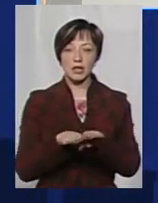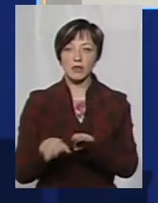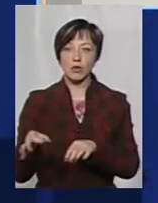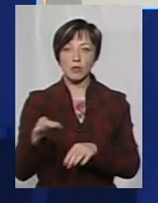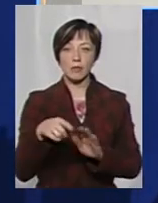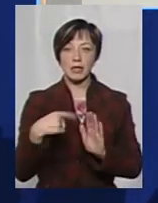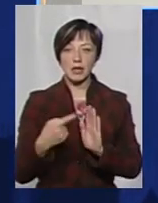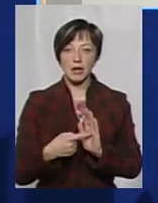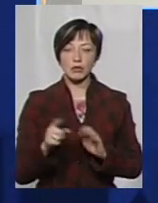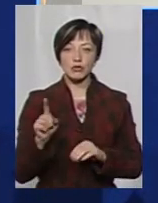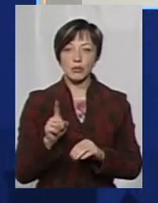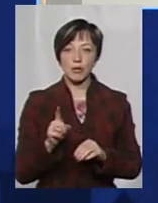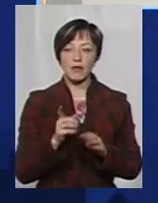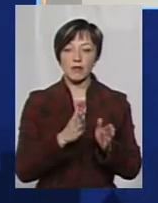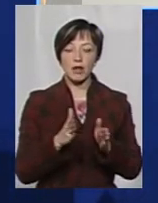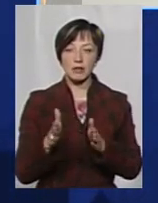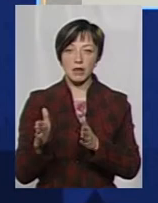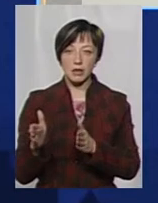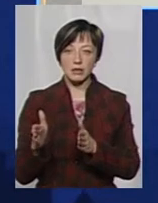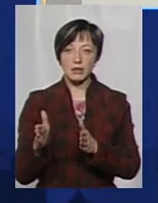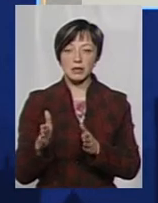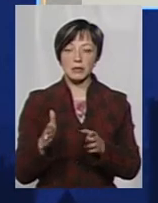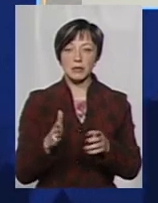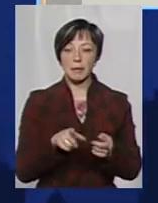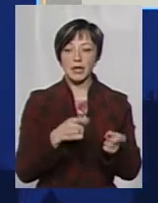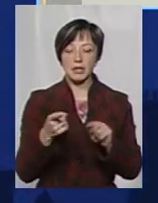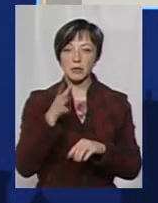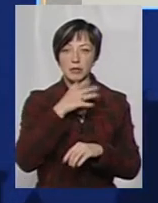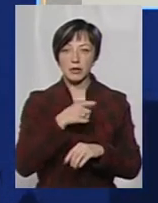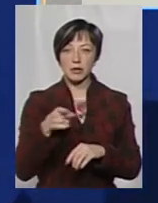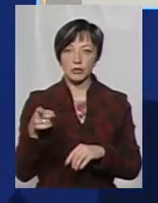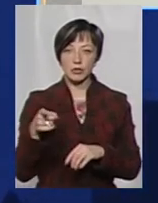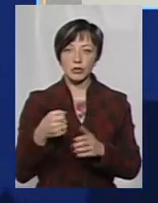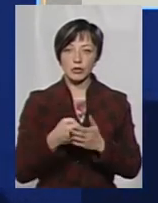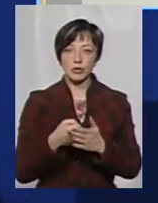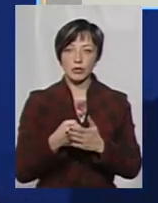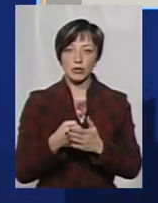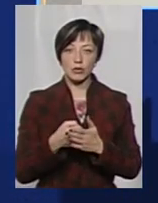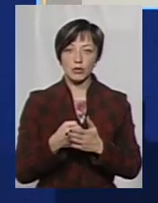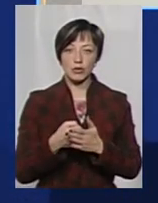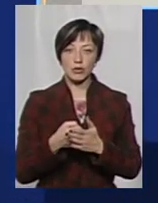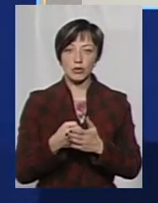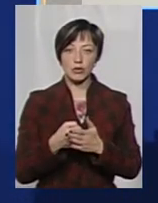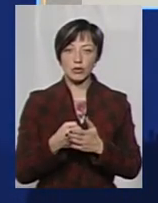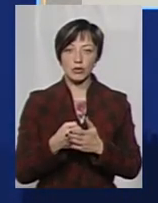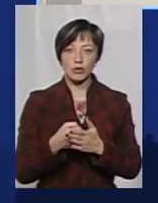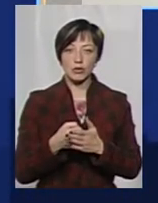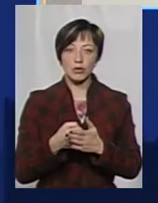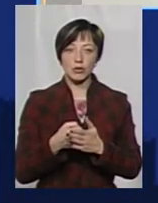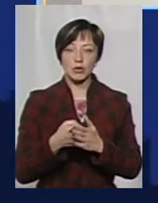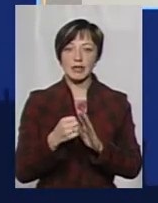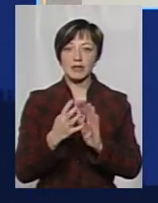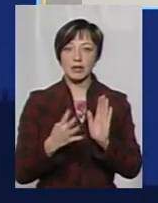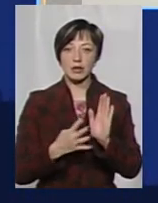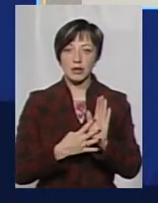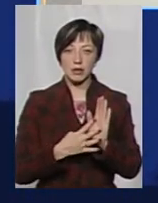області питань, для того, щоб владнати на цей перехідний період до 5 місяця 2019 року цю ситуацію, для того, щоб